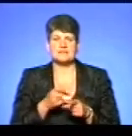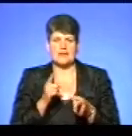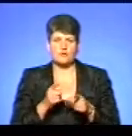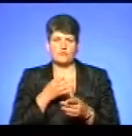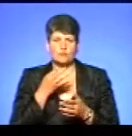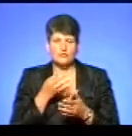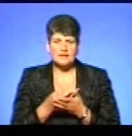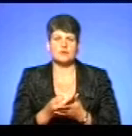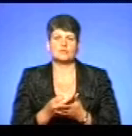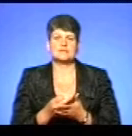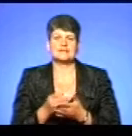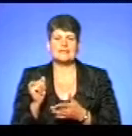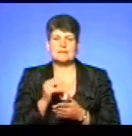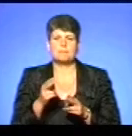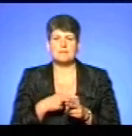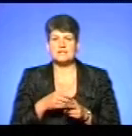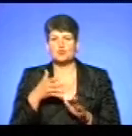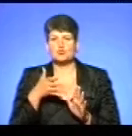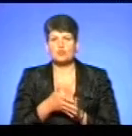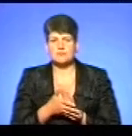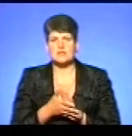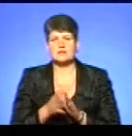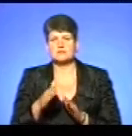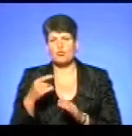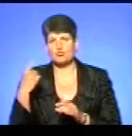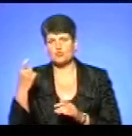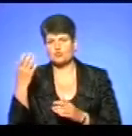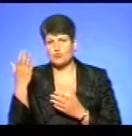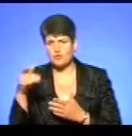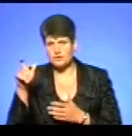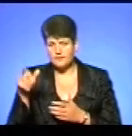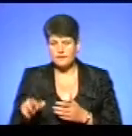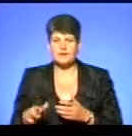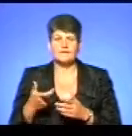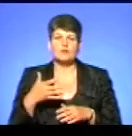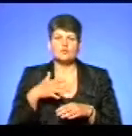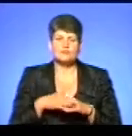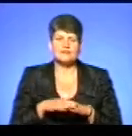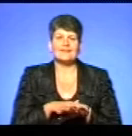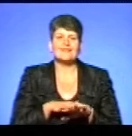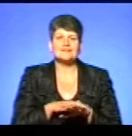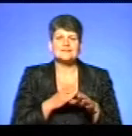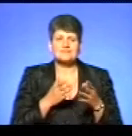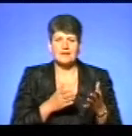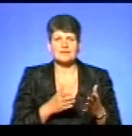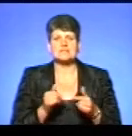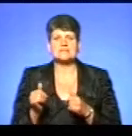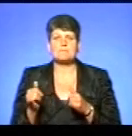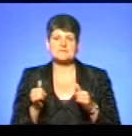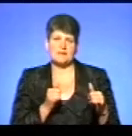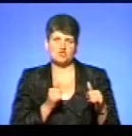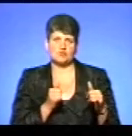відповідальності, і без розуміння з боку господарюючих суб'єкти, без розуміння населенням заходів блюєї безпеки, забезпечити